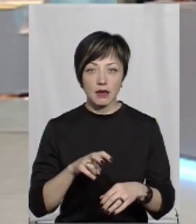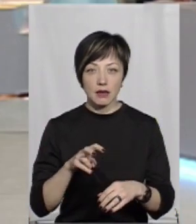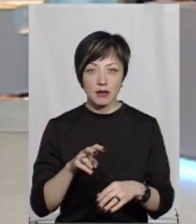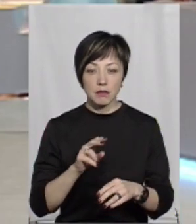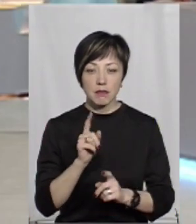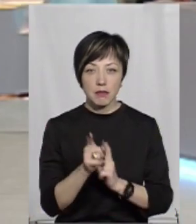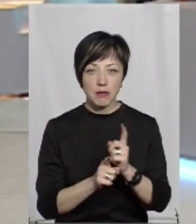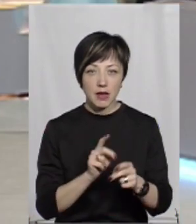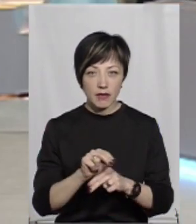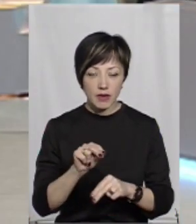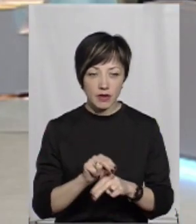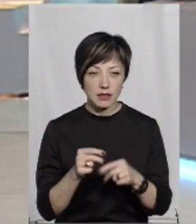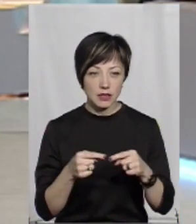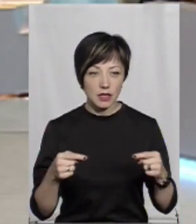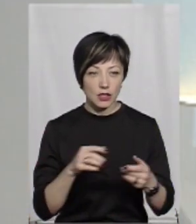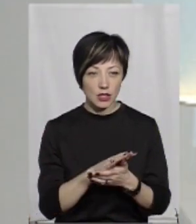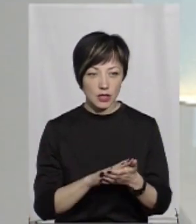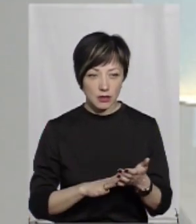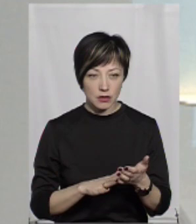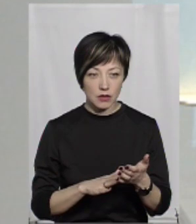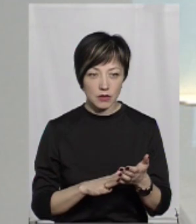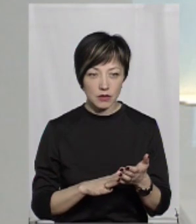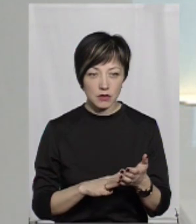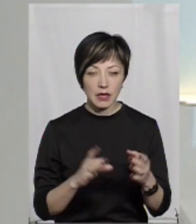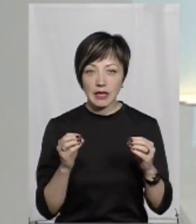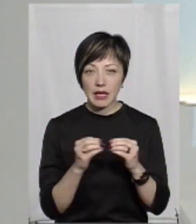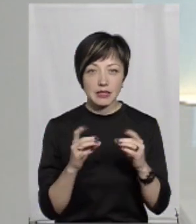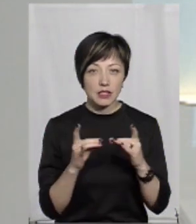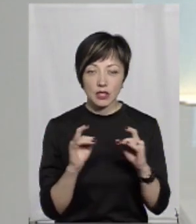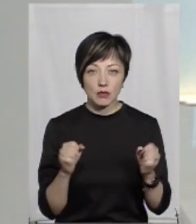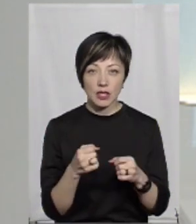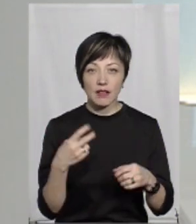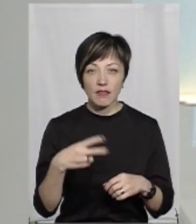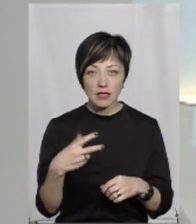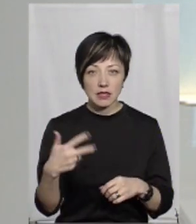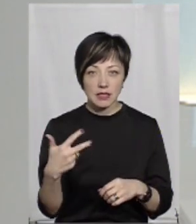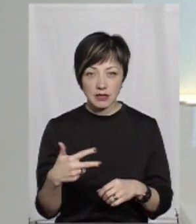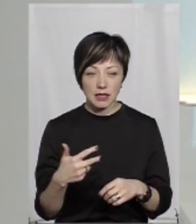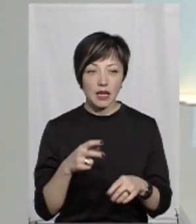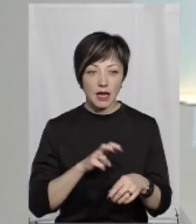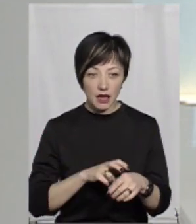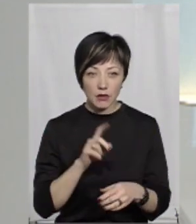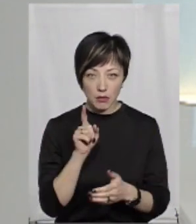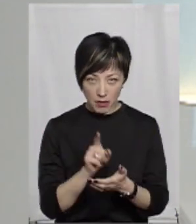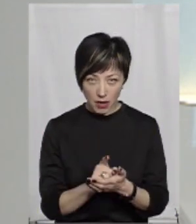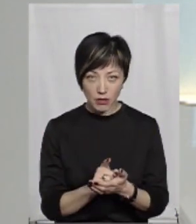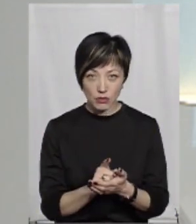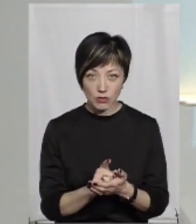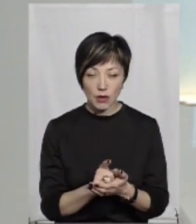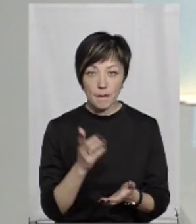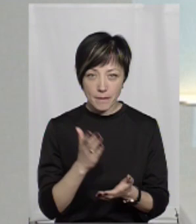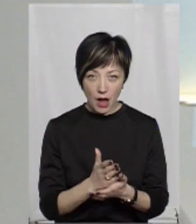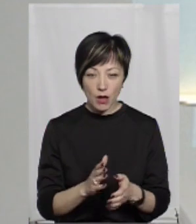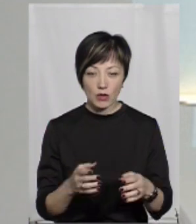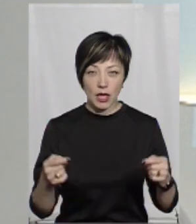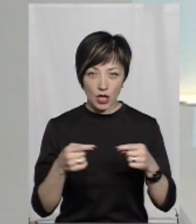перекваліфікація і так далі. Але на 10 ліжок це неможливо, і навіть на 20, і на 30 ліжок. Лікарі там мають належну